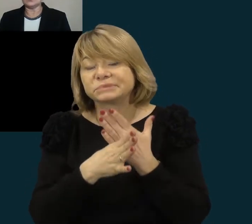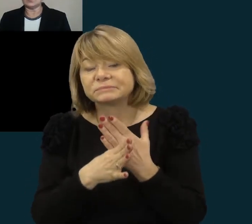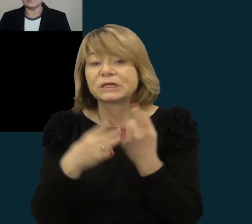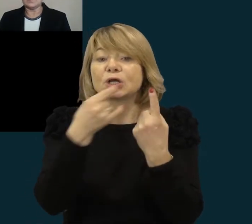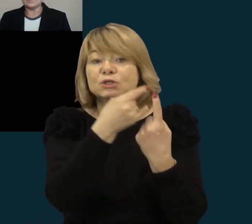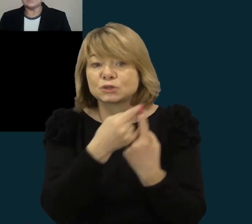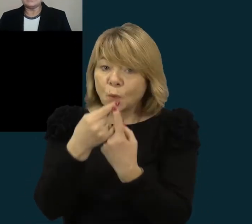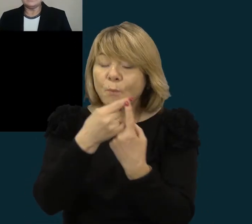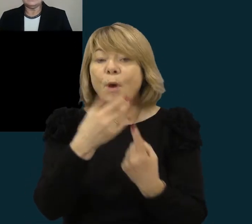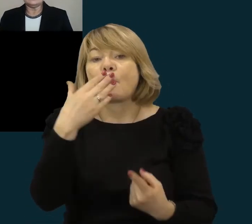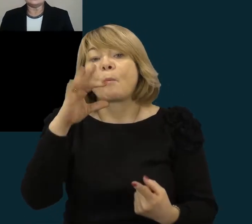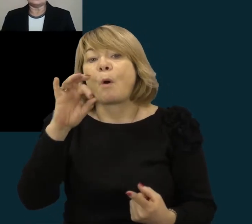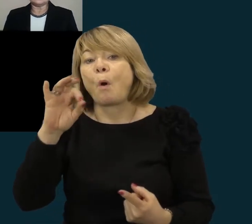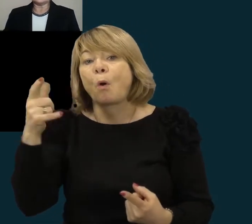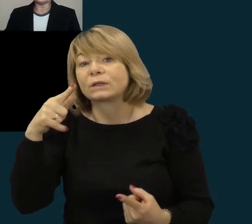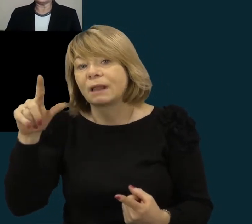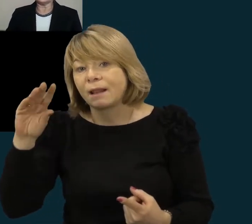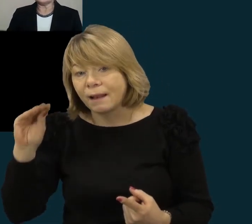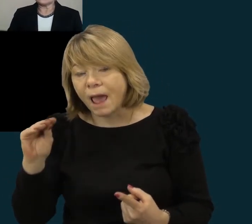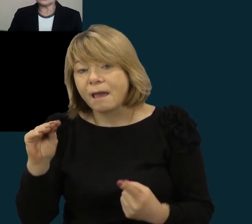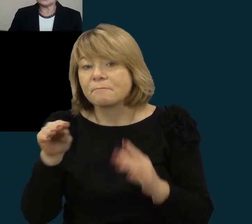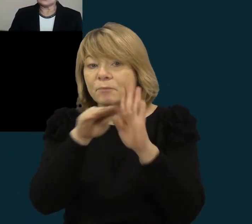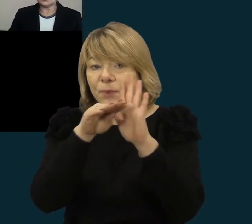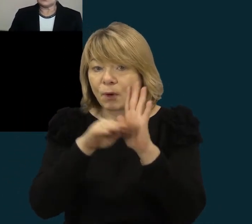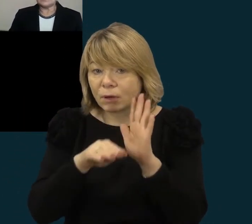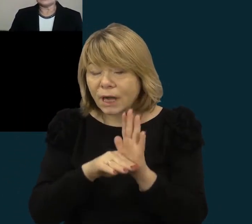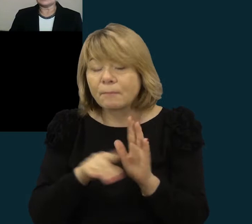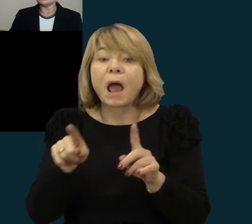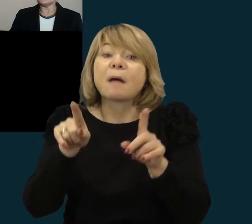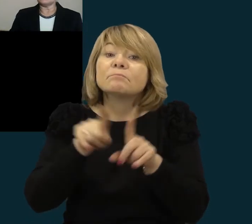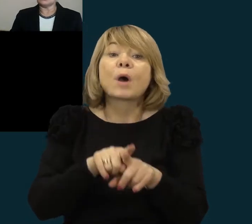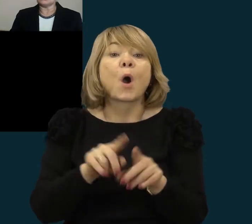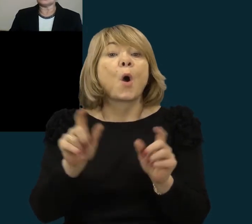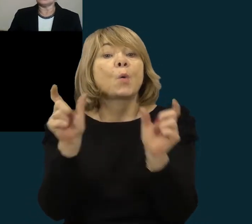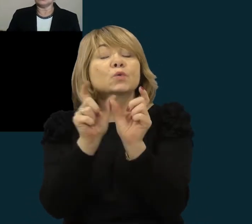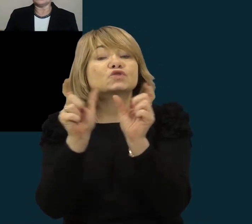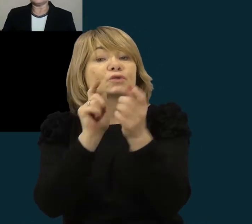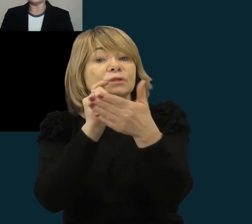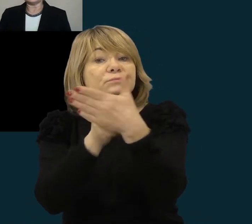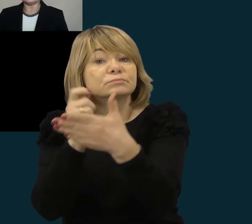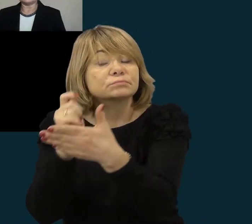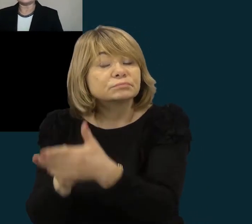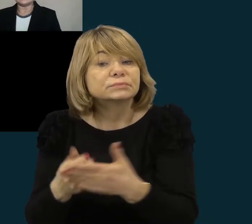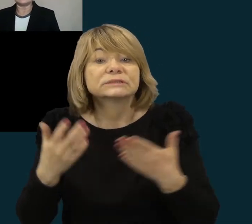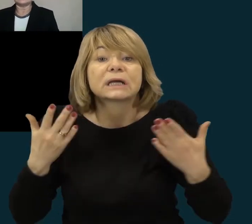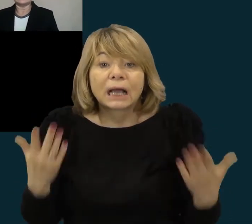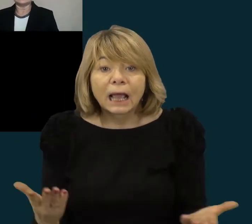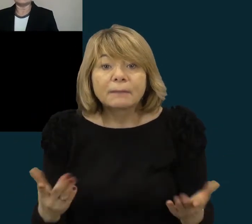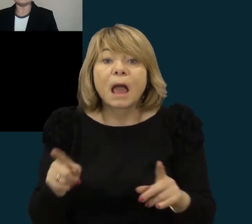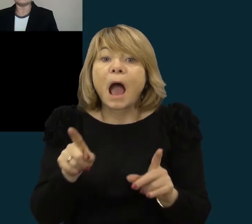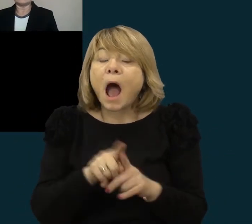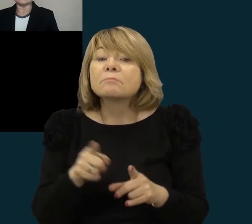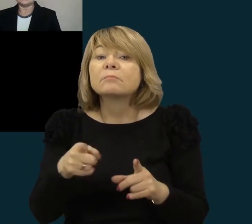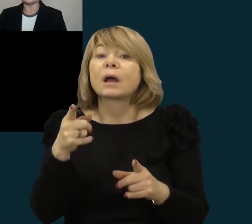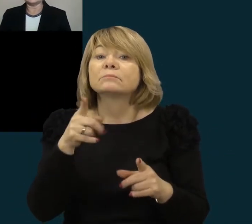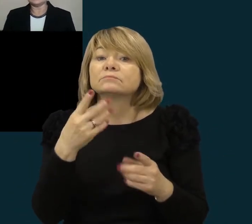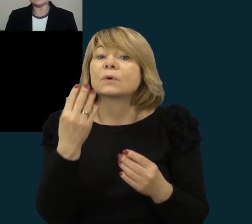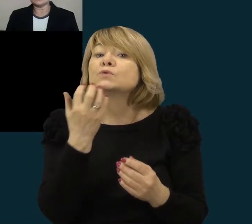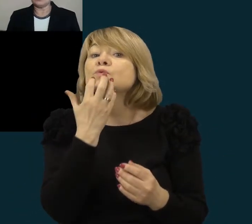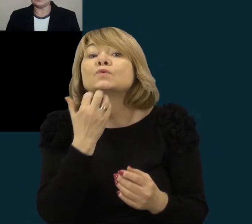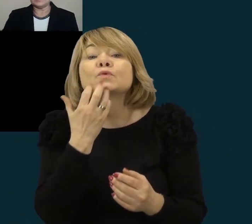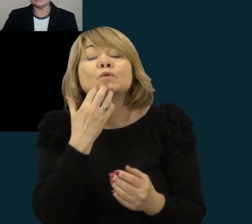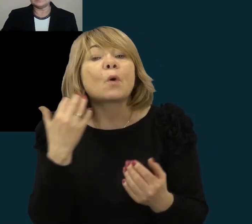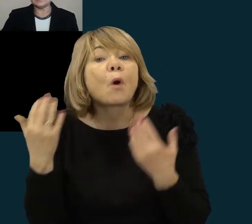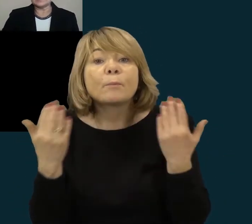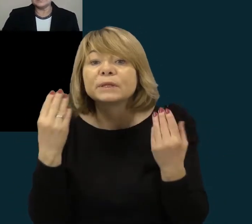platformą. Kokias skirtių užduotis mokiniams, kaip sudominti juos veiklas, katinant jūsų socialinės ir